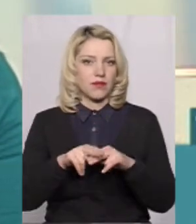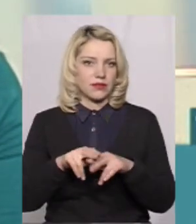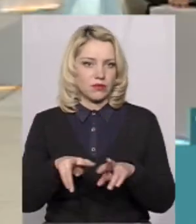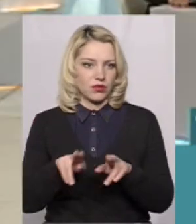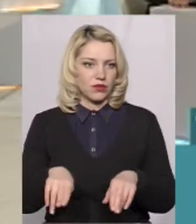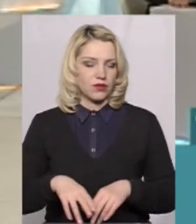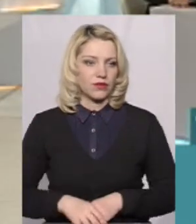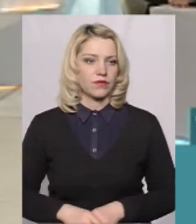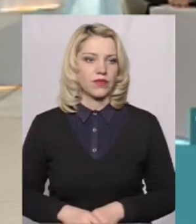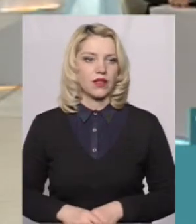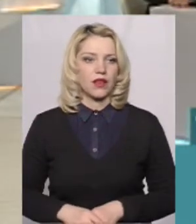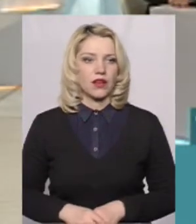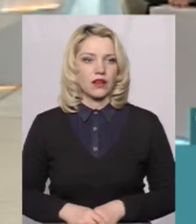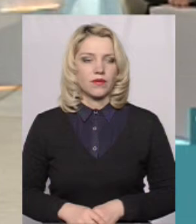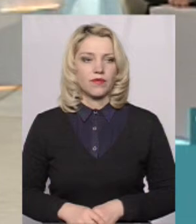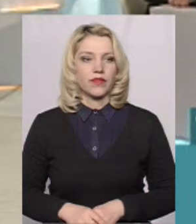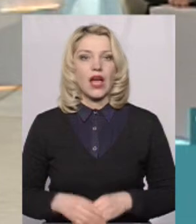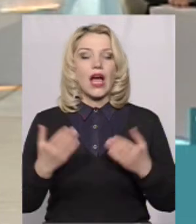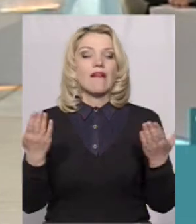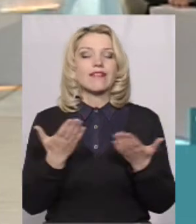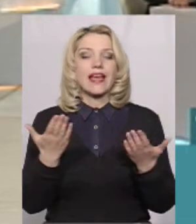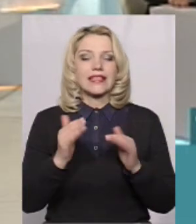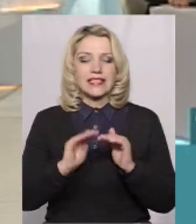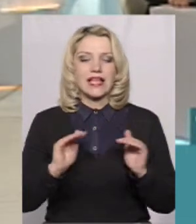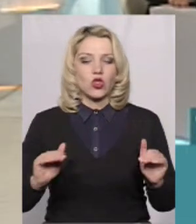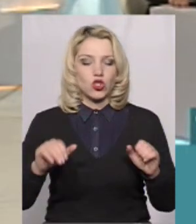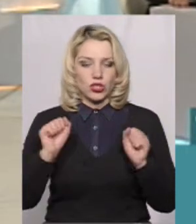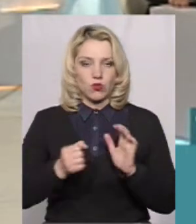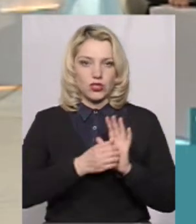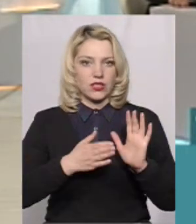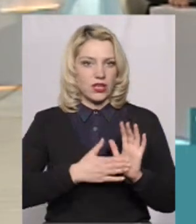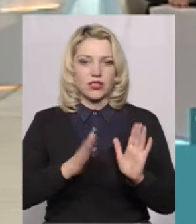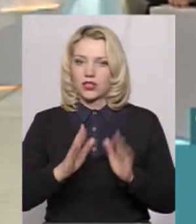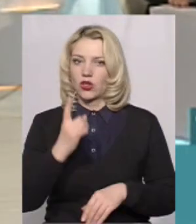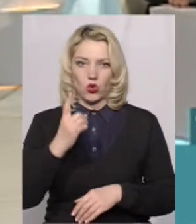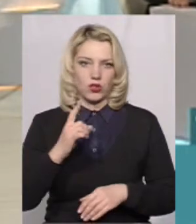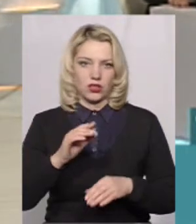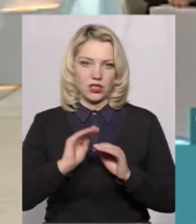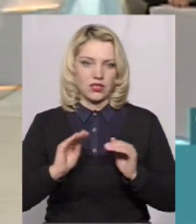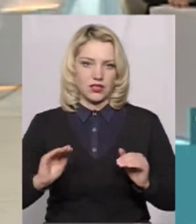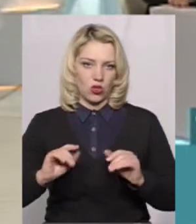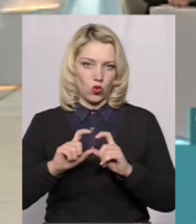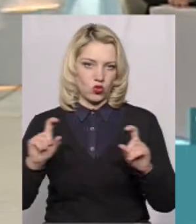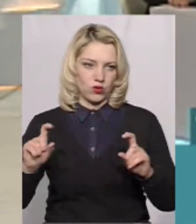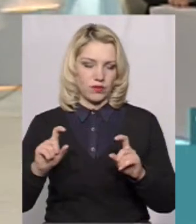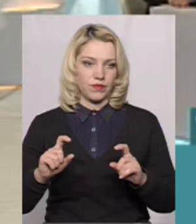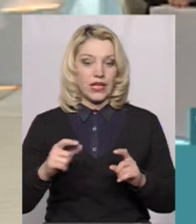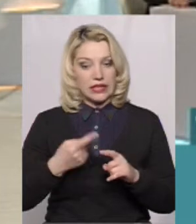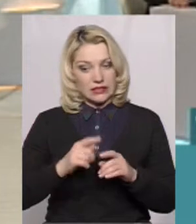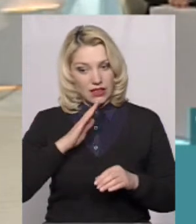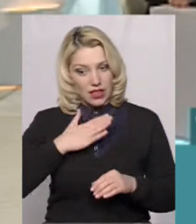садочків можна зареєструватися? Тільки в один. Згідно нашого положення, тільки один садочок. Це так тільки в нашому місці?